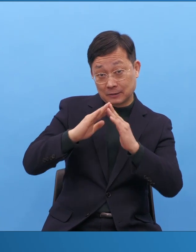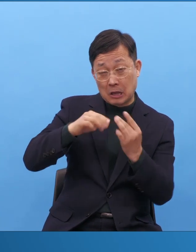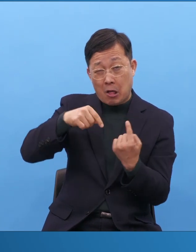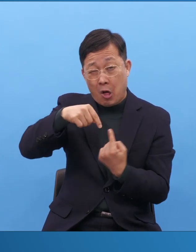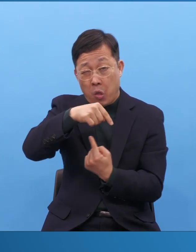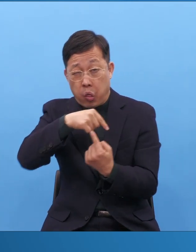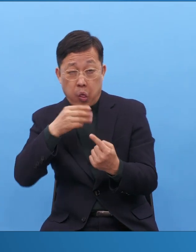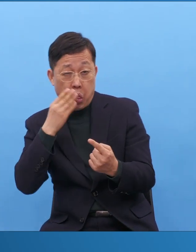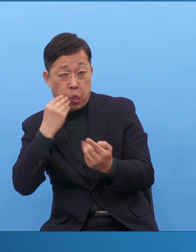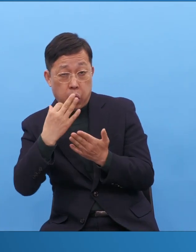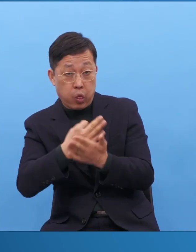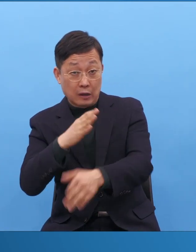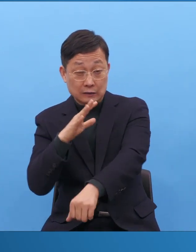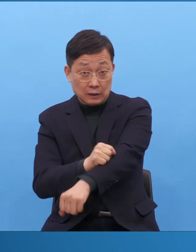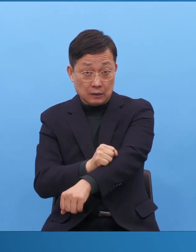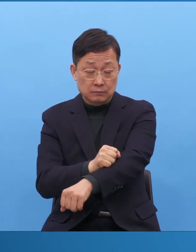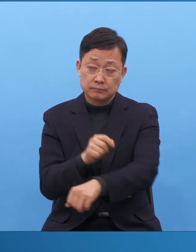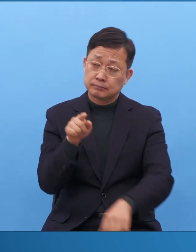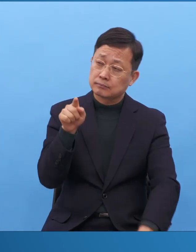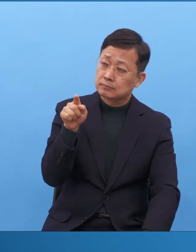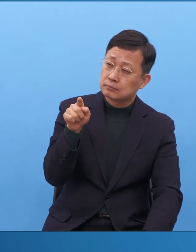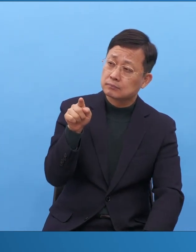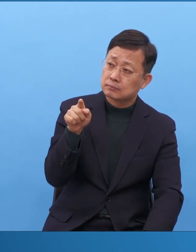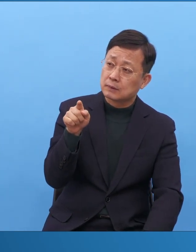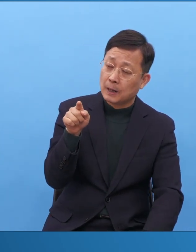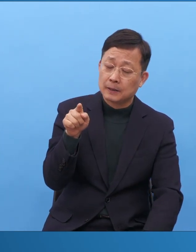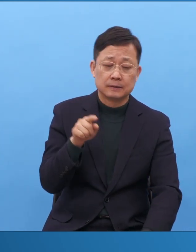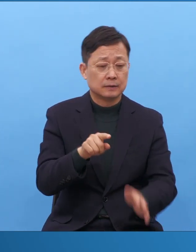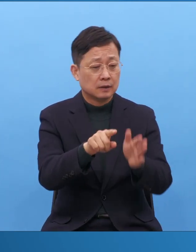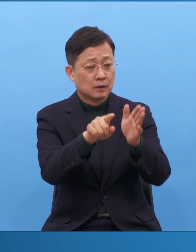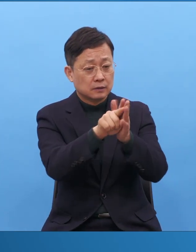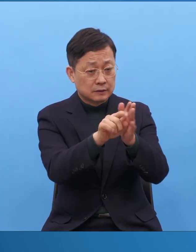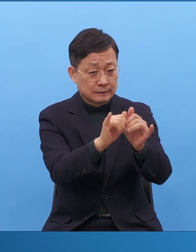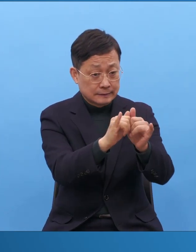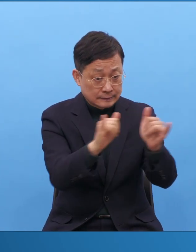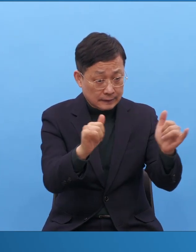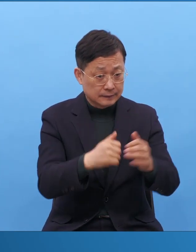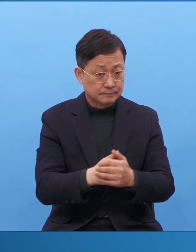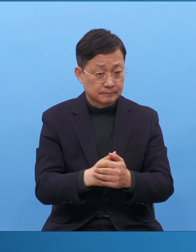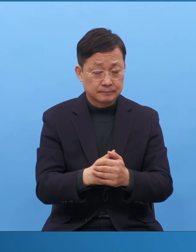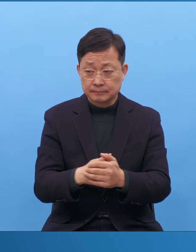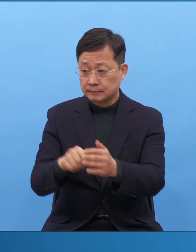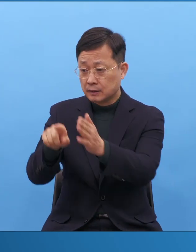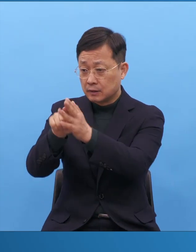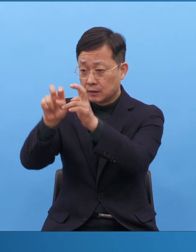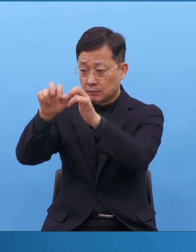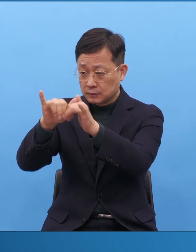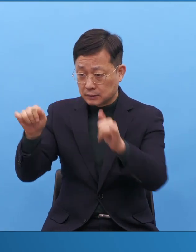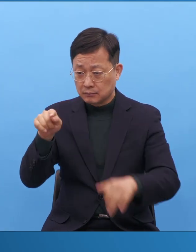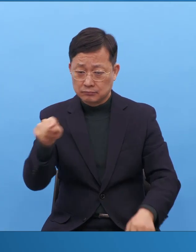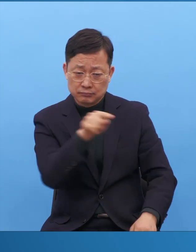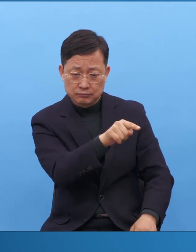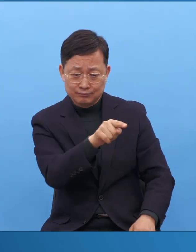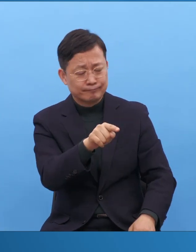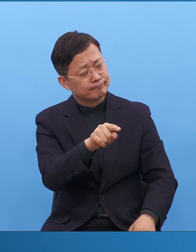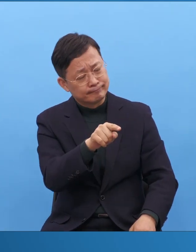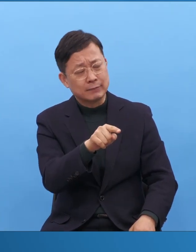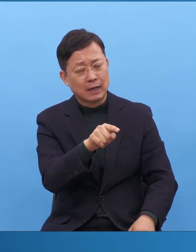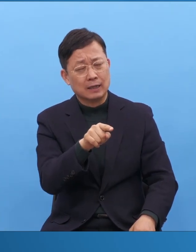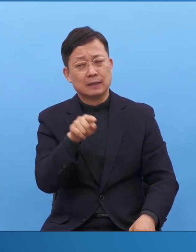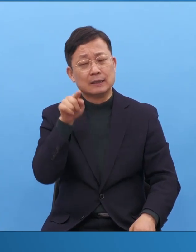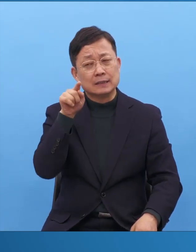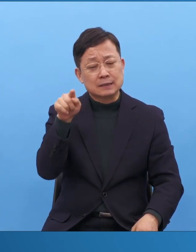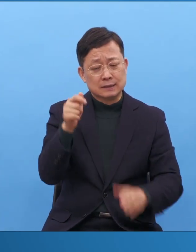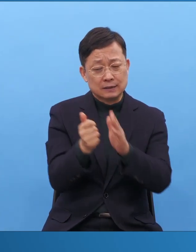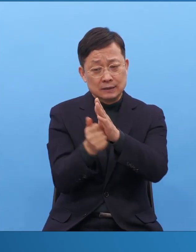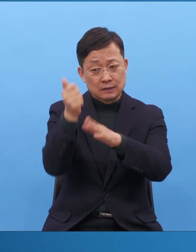사람들은 신자든 불신자든 간에 자기 인생 메시지 있어요. 이런 토드 생 생 생 생 생 생